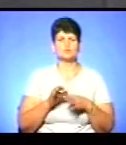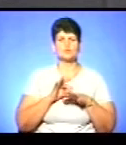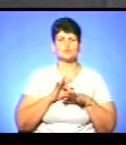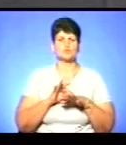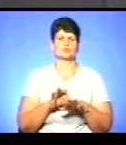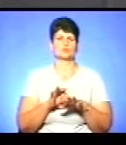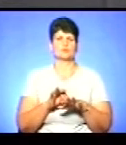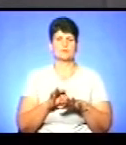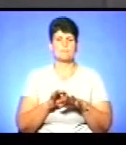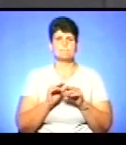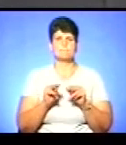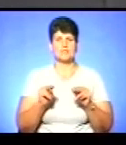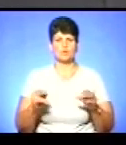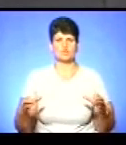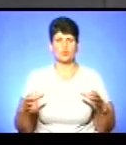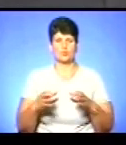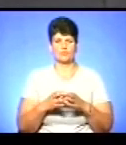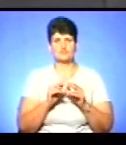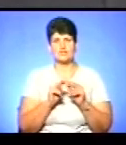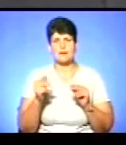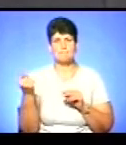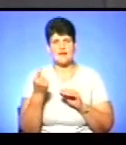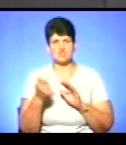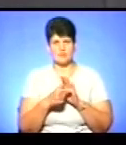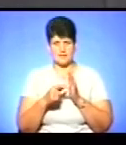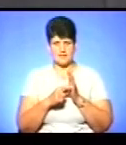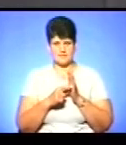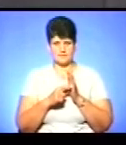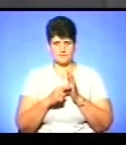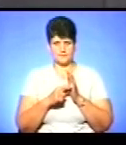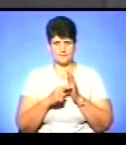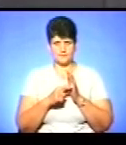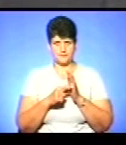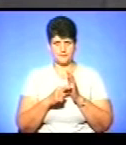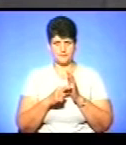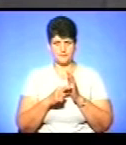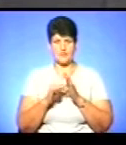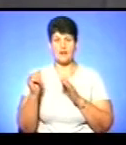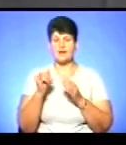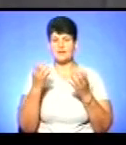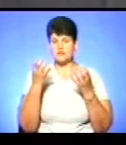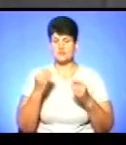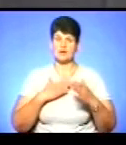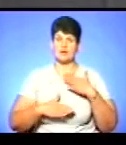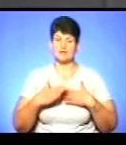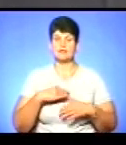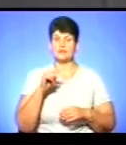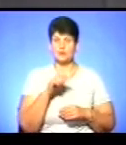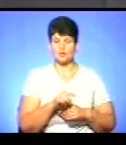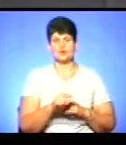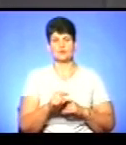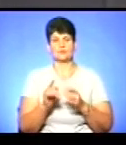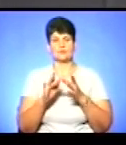педагогічним колективам, вчителям перших класів. Але ще відрадно, що онлайн-курси